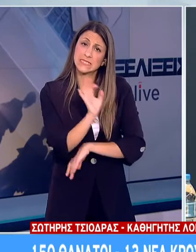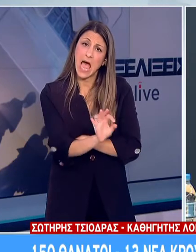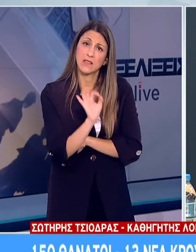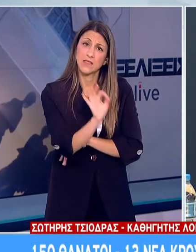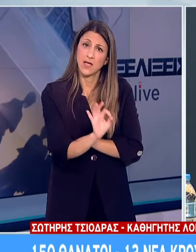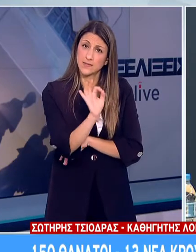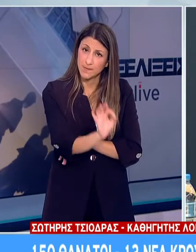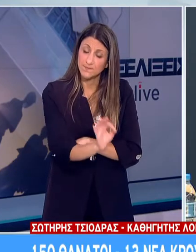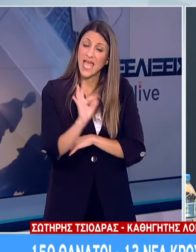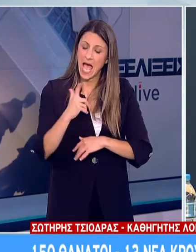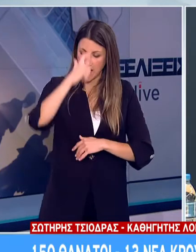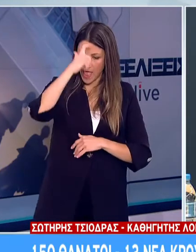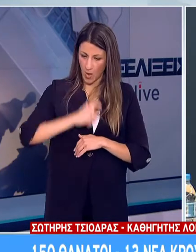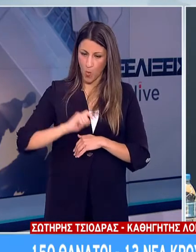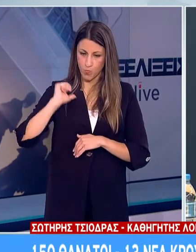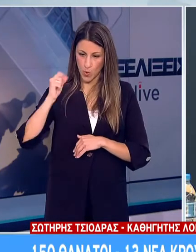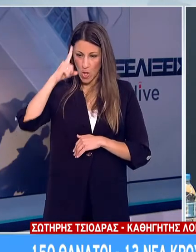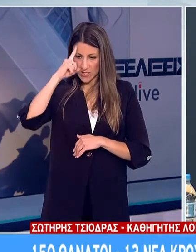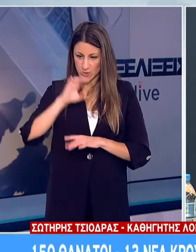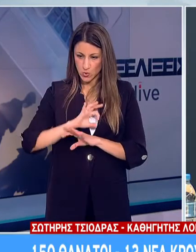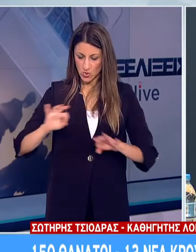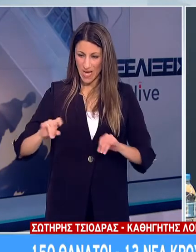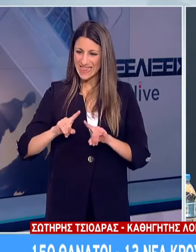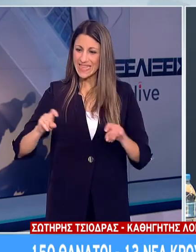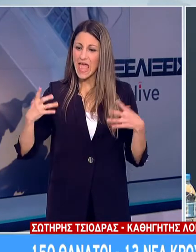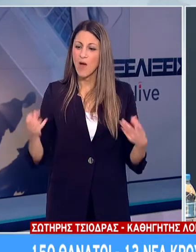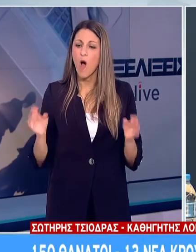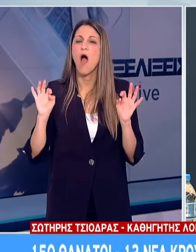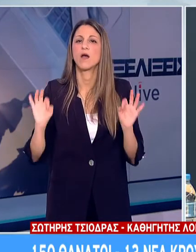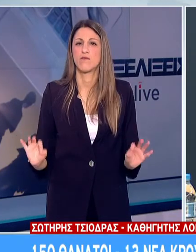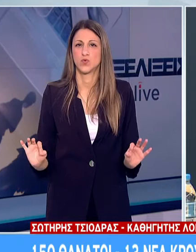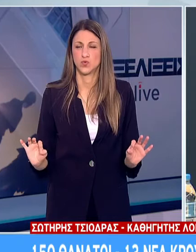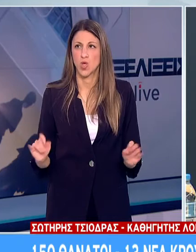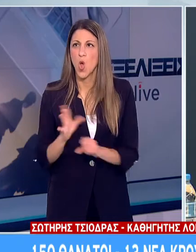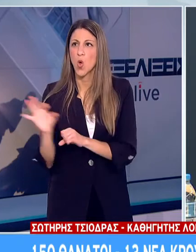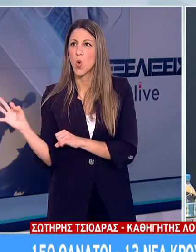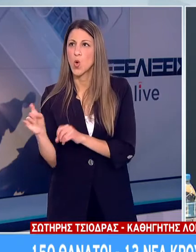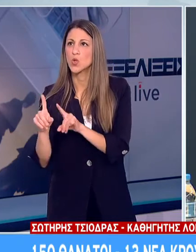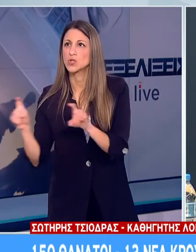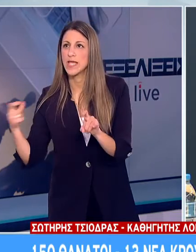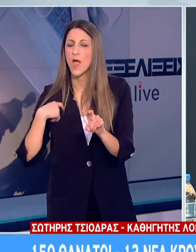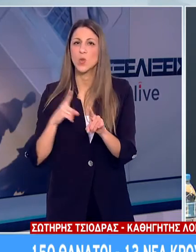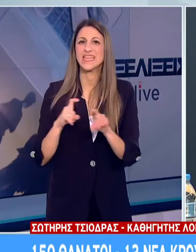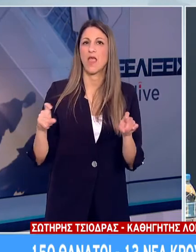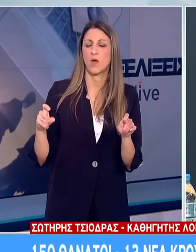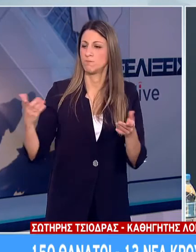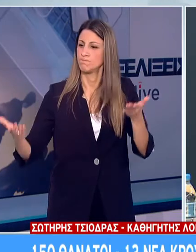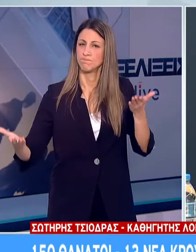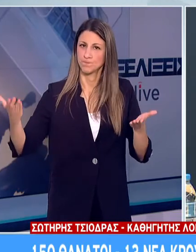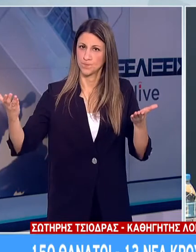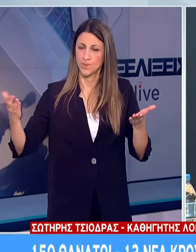είναι πρώτον να ξέρουν τα συμπτώματα και πώς διαφοροποιούνται αυτά από την νόσο. Είναι το χαρακτηριστικό των αλλεργιών,